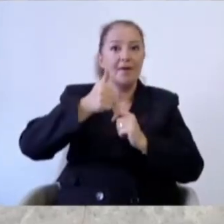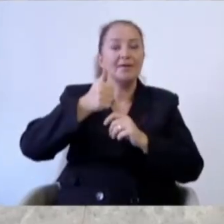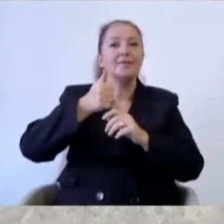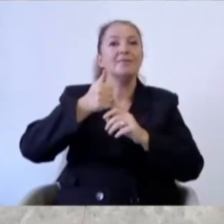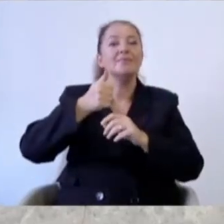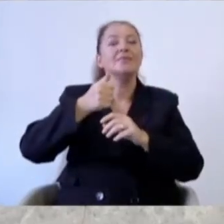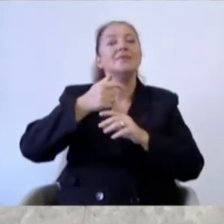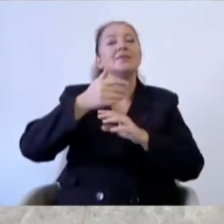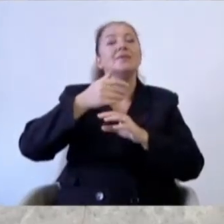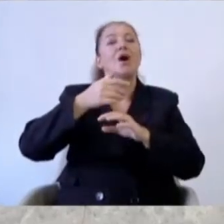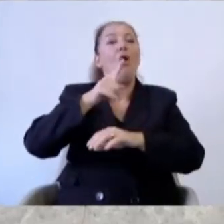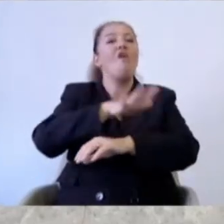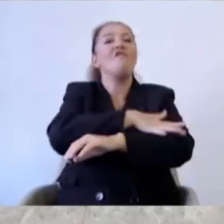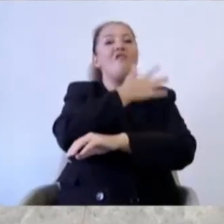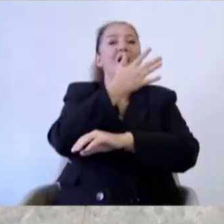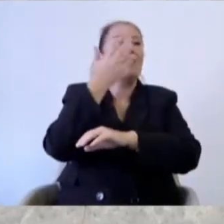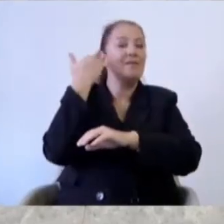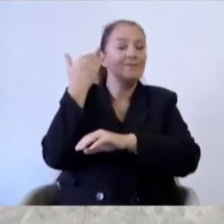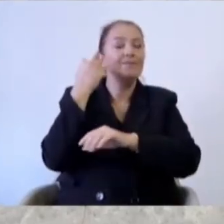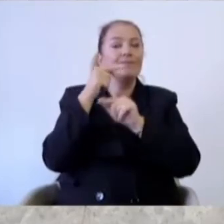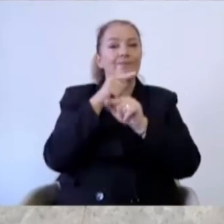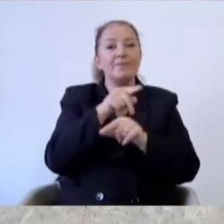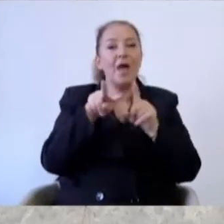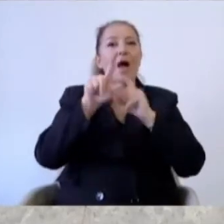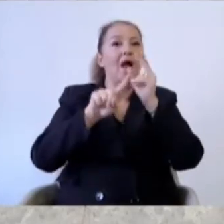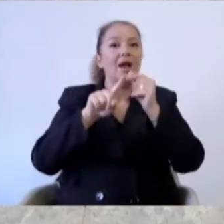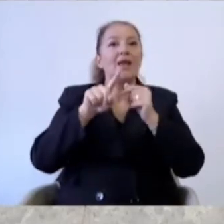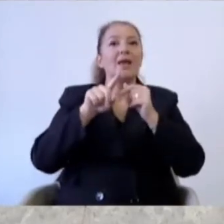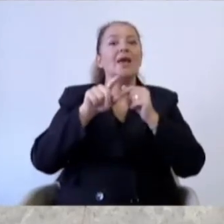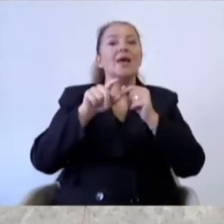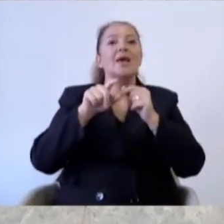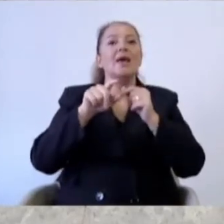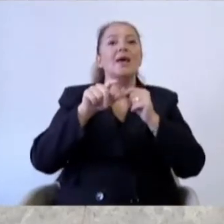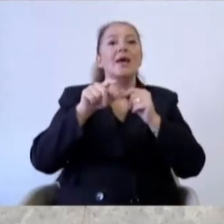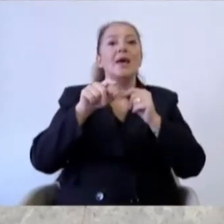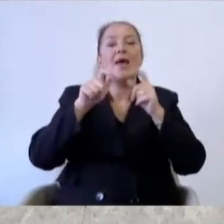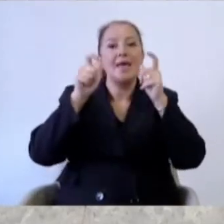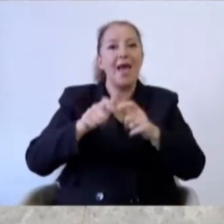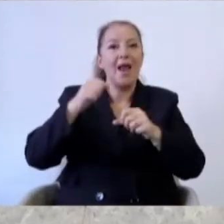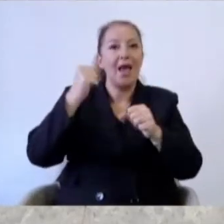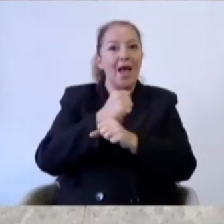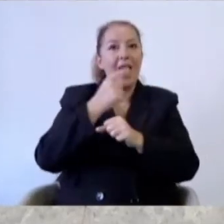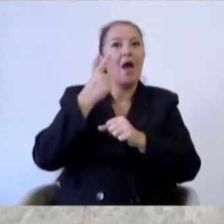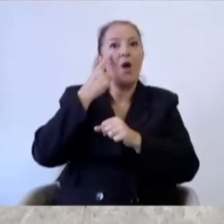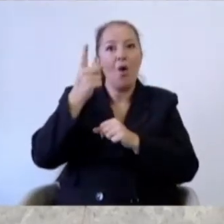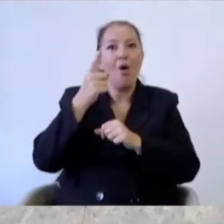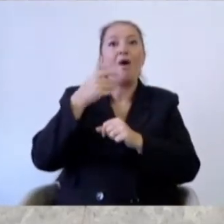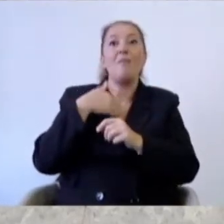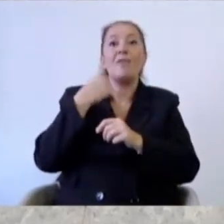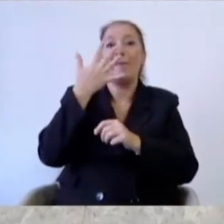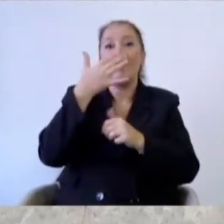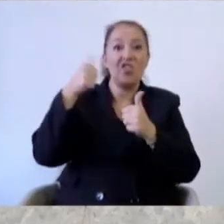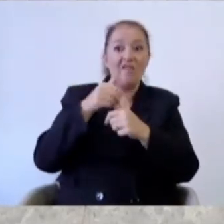valisi Ali Yerlikaya'ya ben o dönem beş kez gittim. Trumpa'yı yaptırabilmek için beş